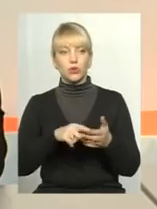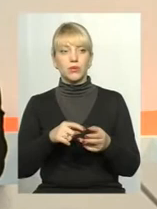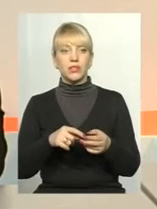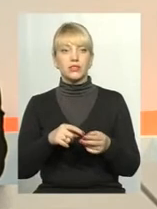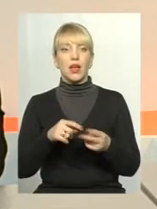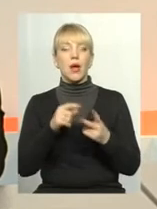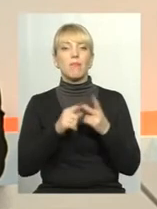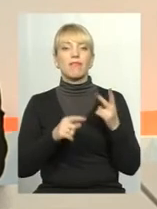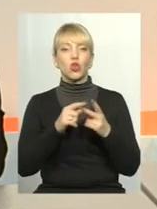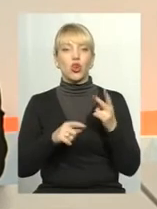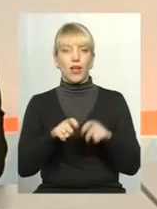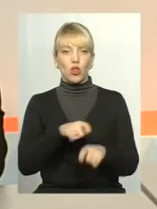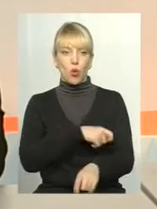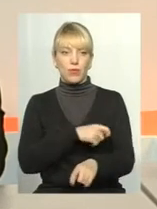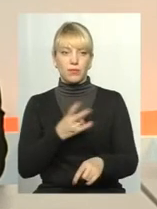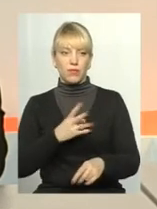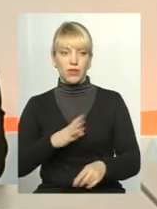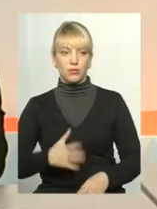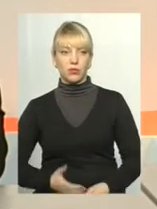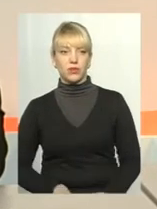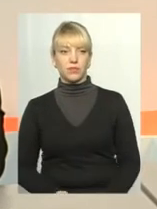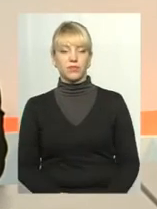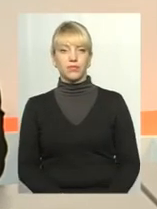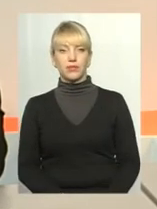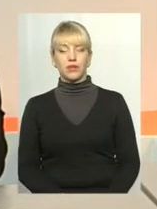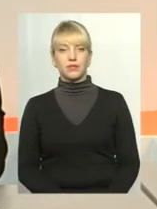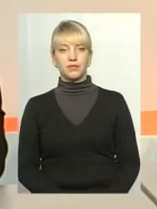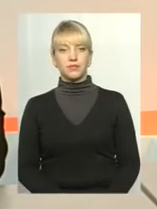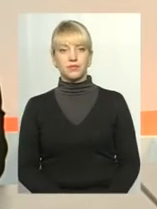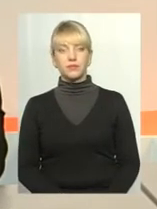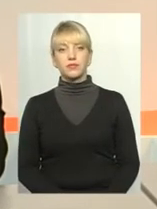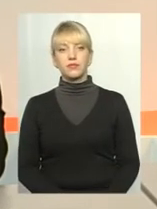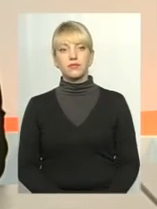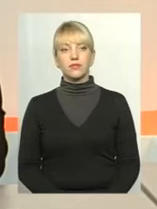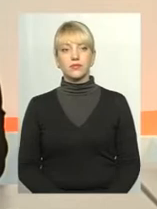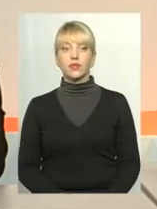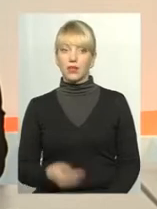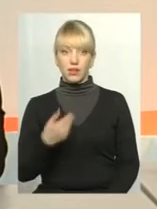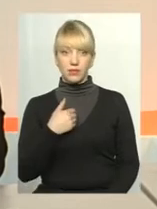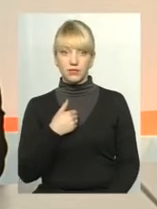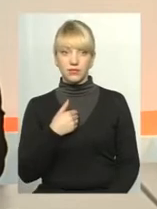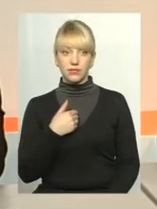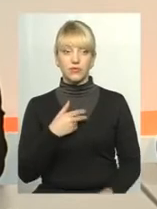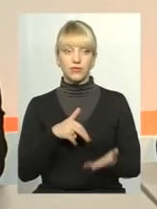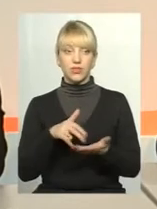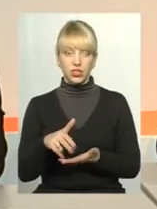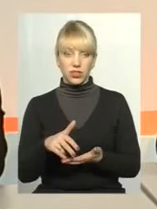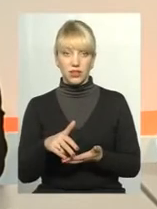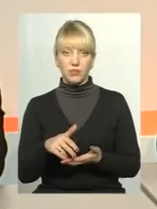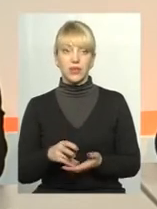кілометра має бути. в такому плані. І я вийшла з